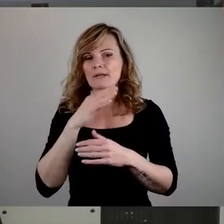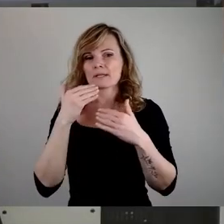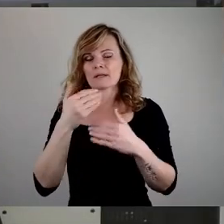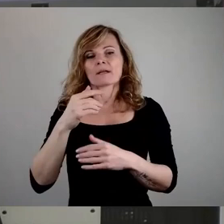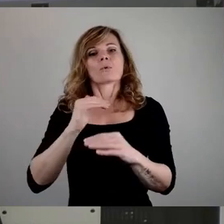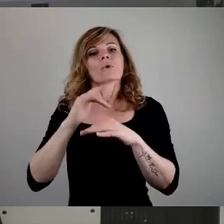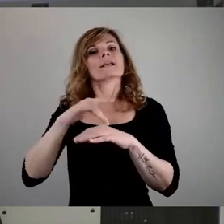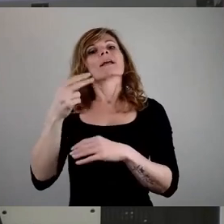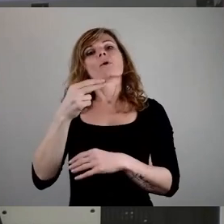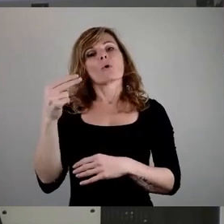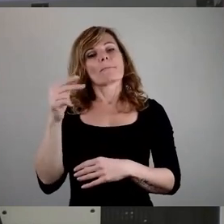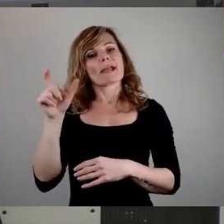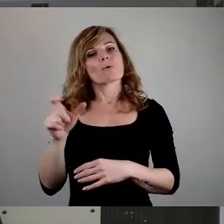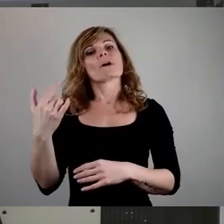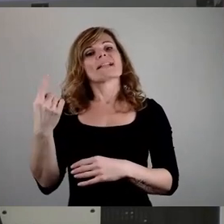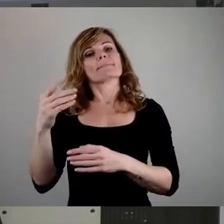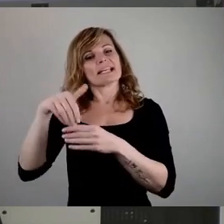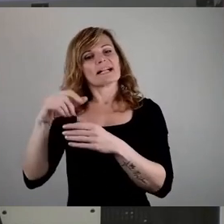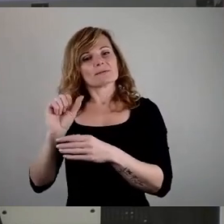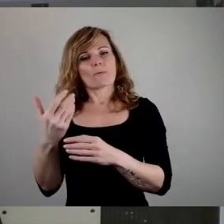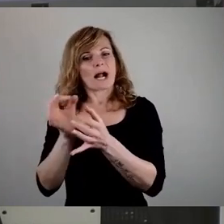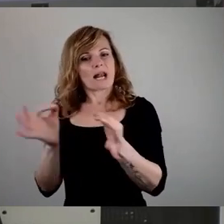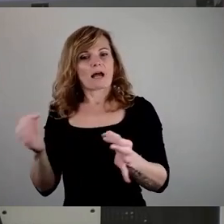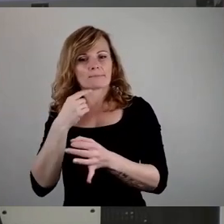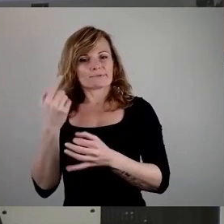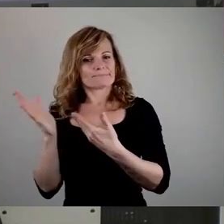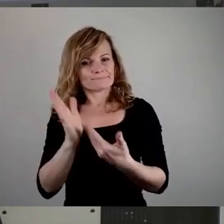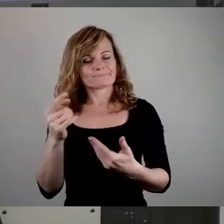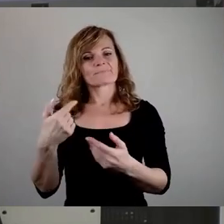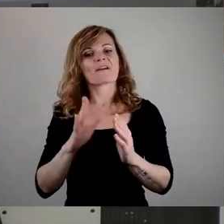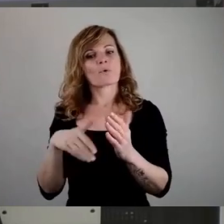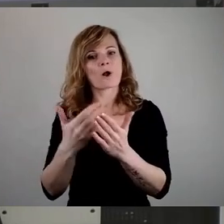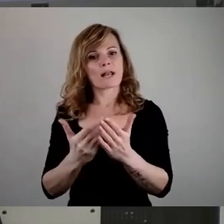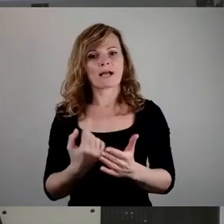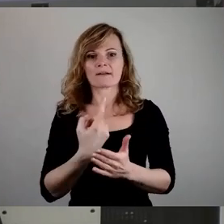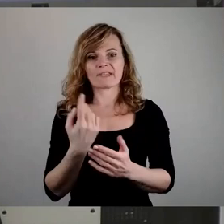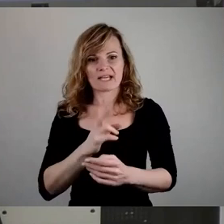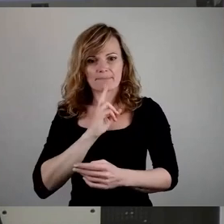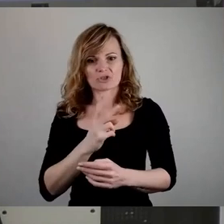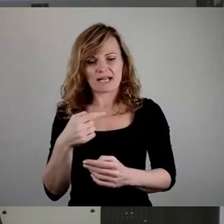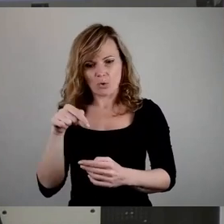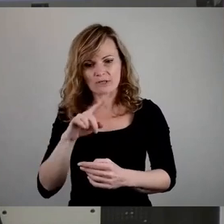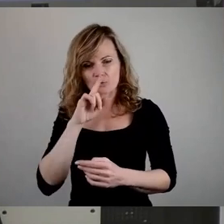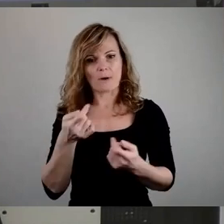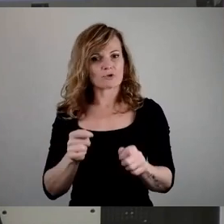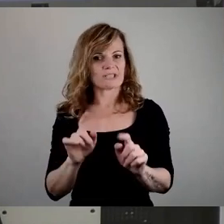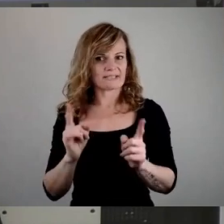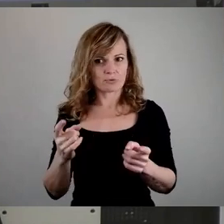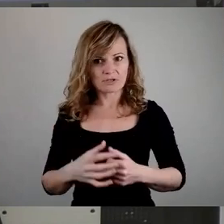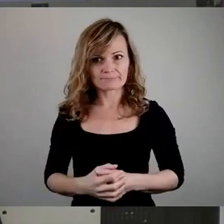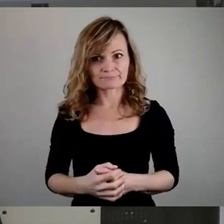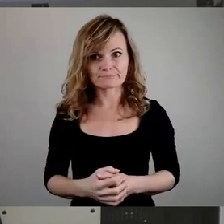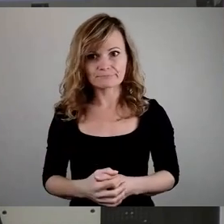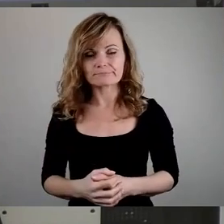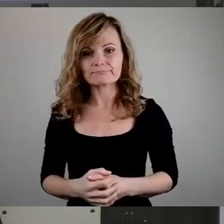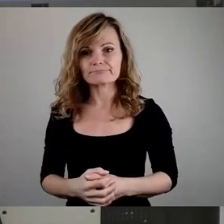hat, worum es in der Vorlage eigentlich geht. Und die Vorlage haben wir ja quasi bestellt und müssten Sie heute nur noch beschließen, dass die